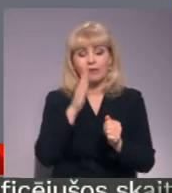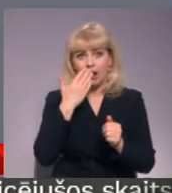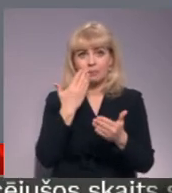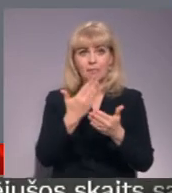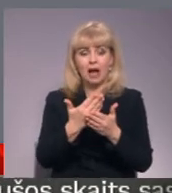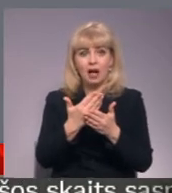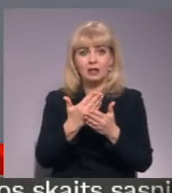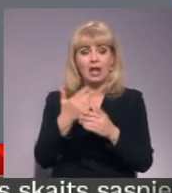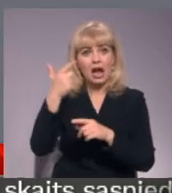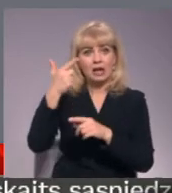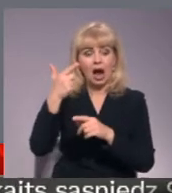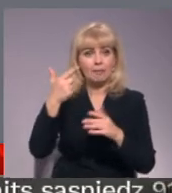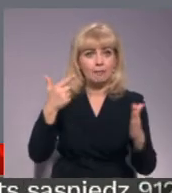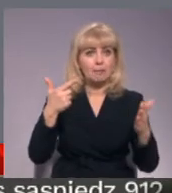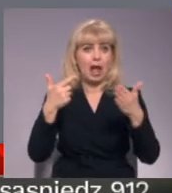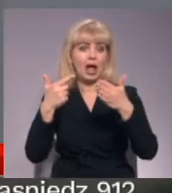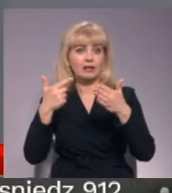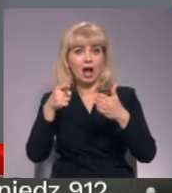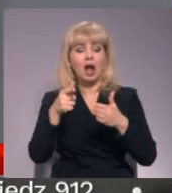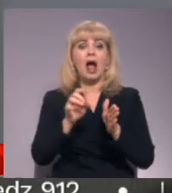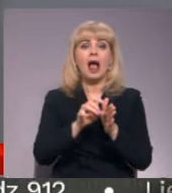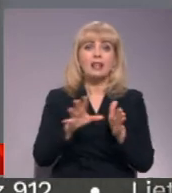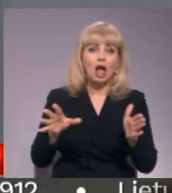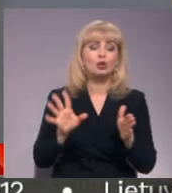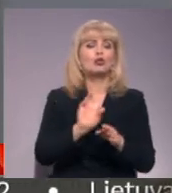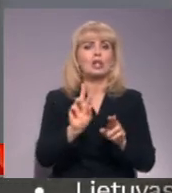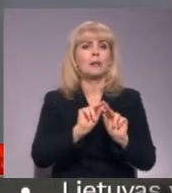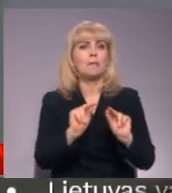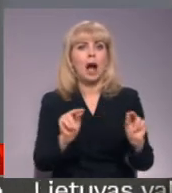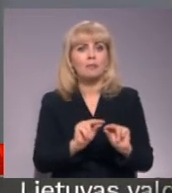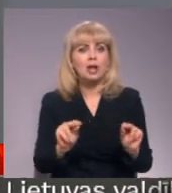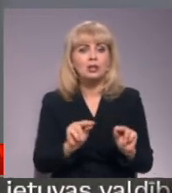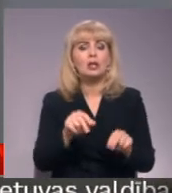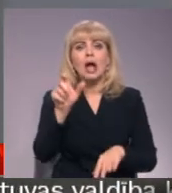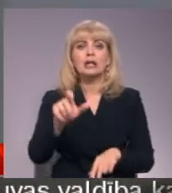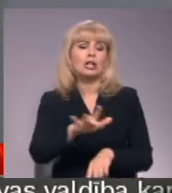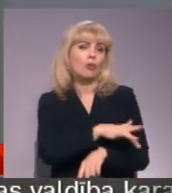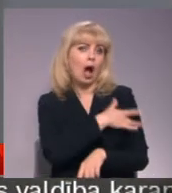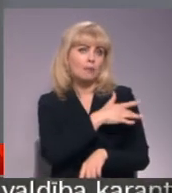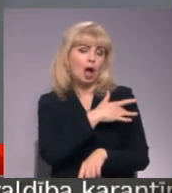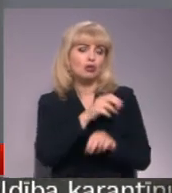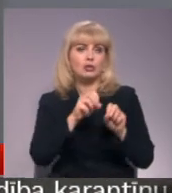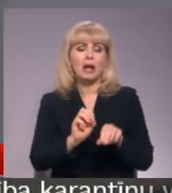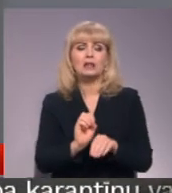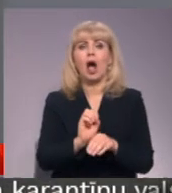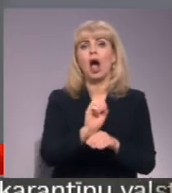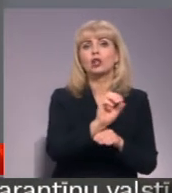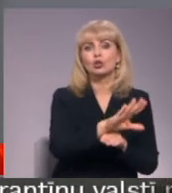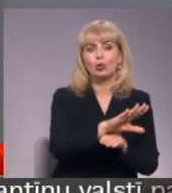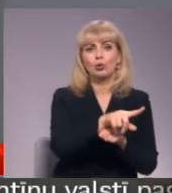nav problēma. Ja viņi ir elektroniski, pavisam labi, ir pamācība, ko arī klienta apkalpošanas speciālisti visiem aizsūta, kā